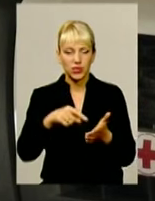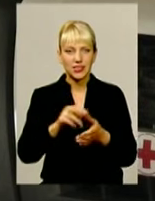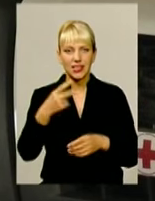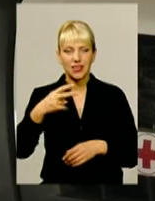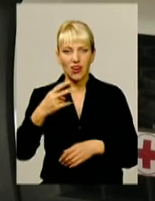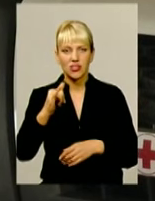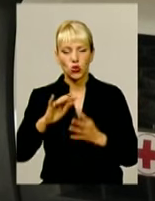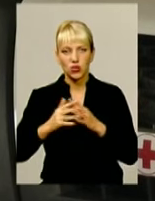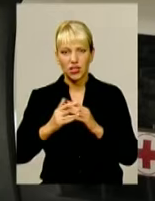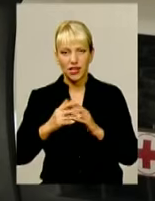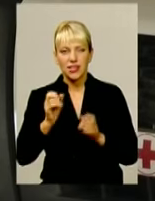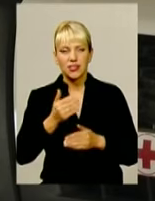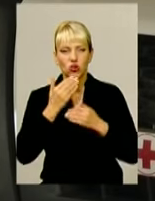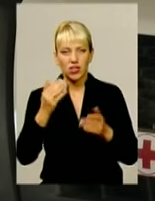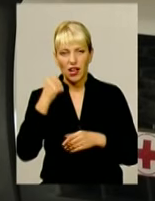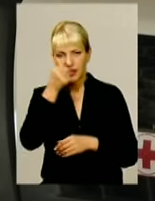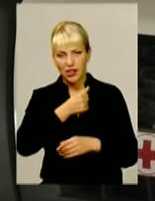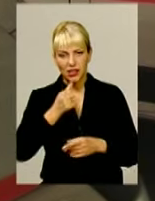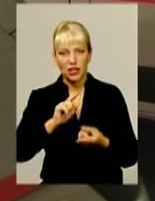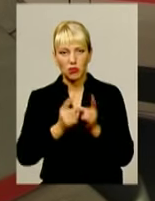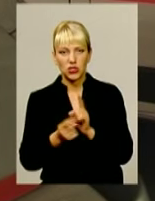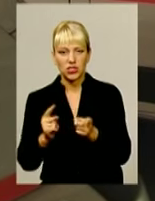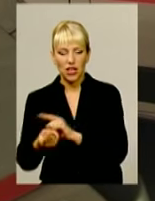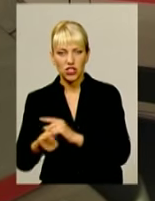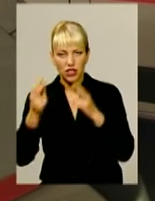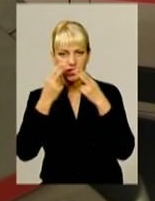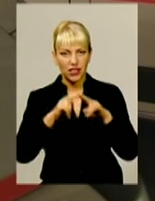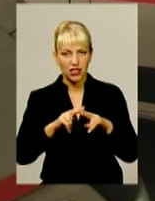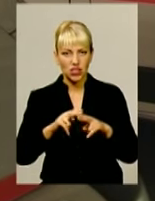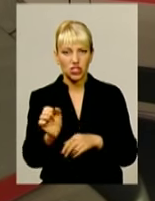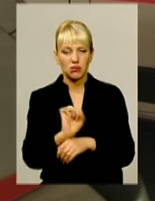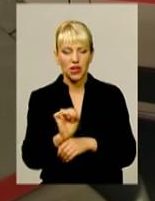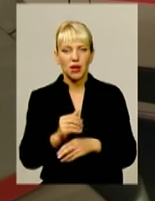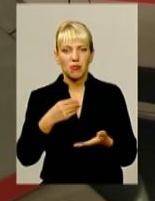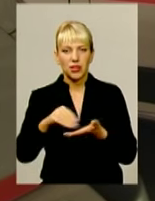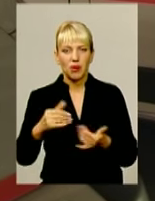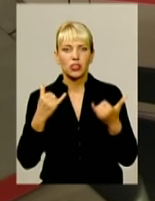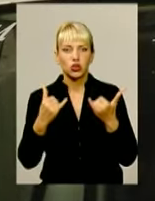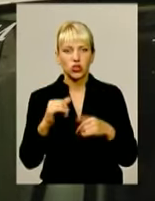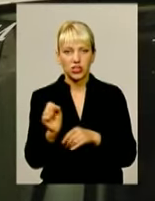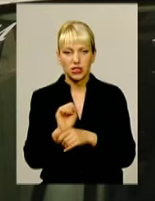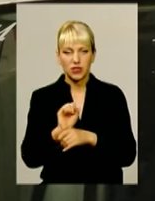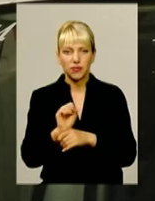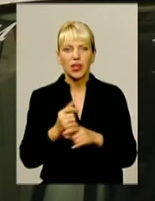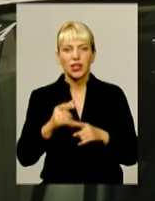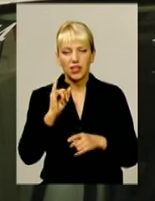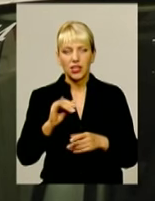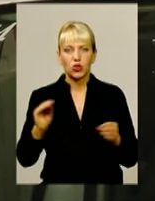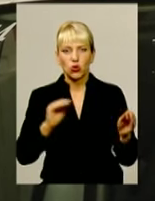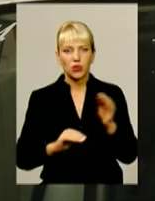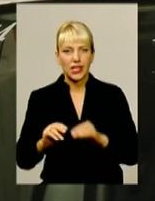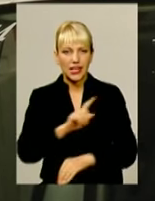останній рік докорінно переоснащено технічний парк. Придбали сучасні реанімобілі, доукомплектували лікарські